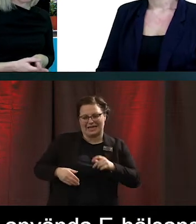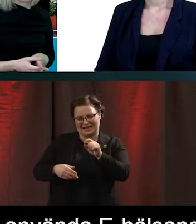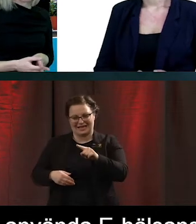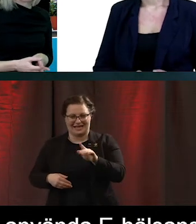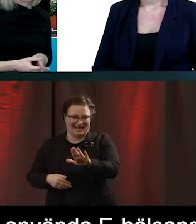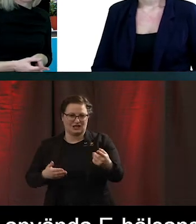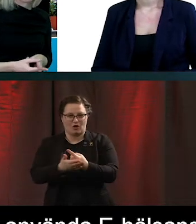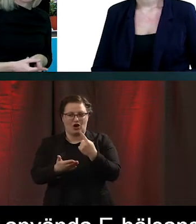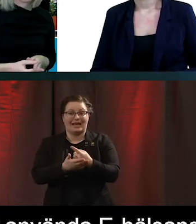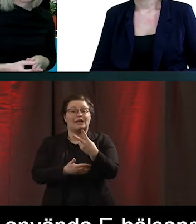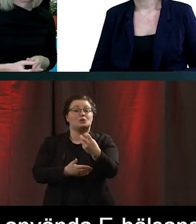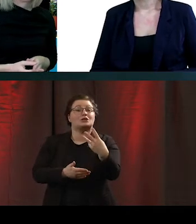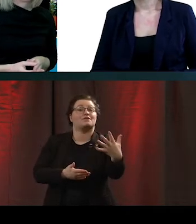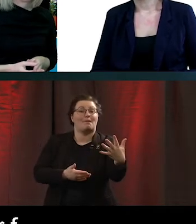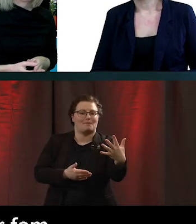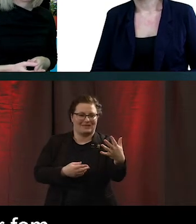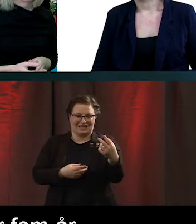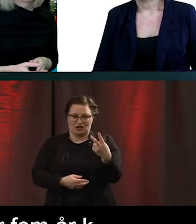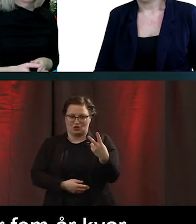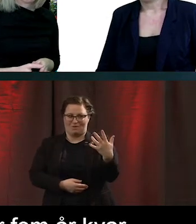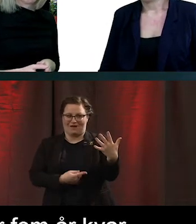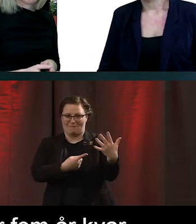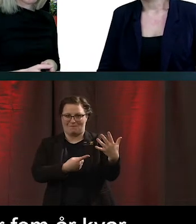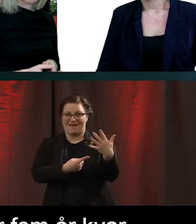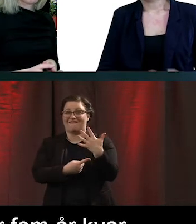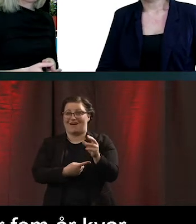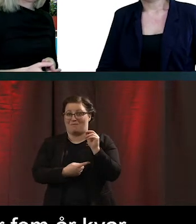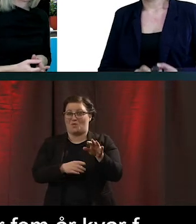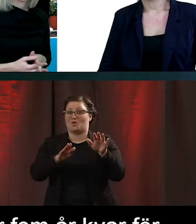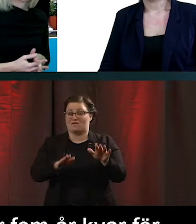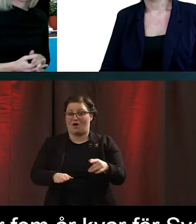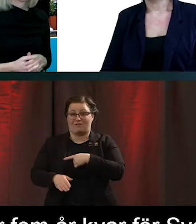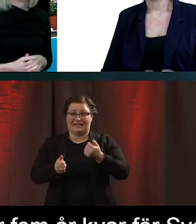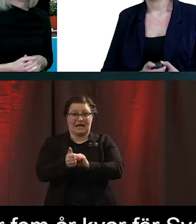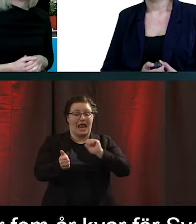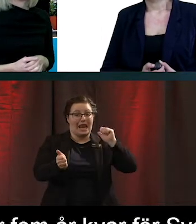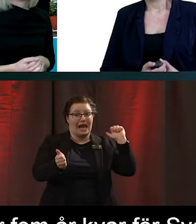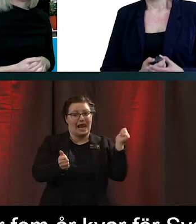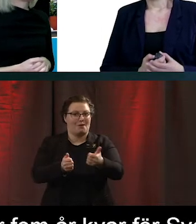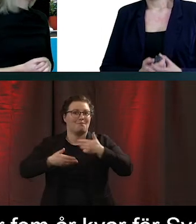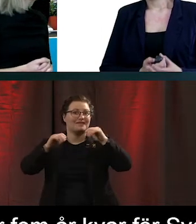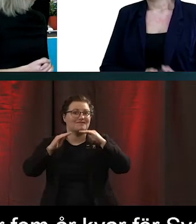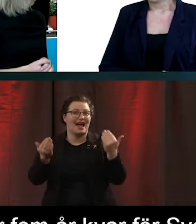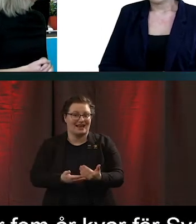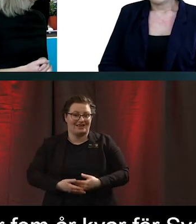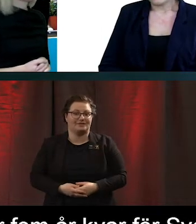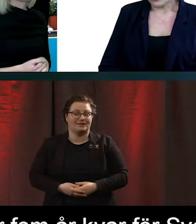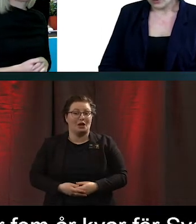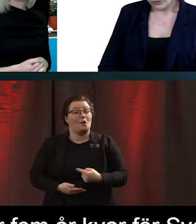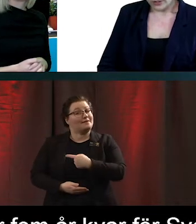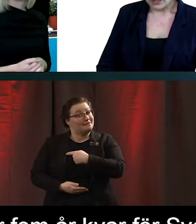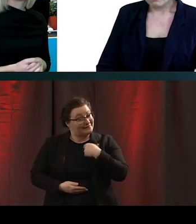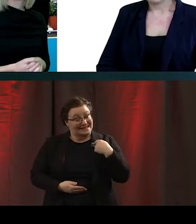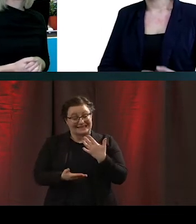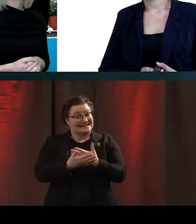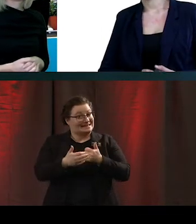Det är fem år kvar för Sverige att bli bäst i världen. Och vi har en bit väg kvar att